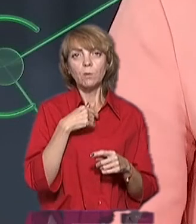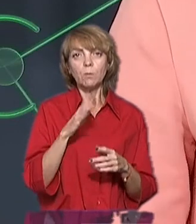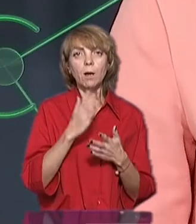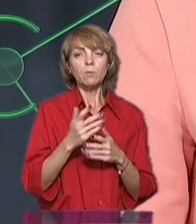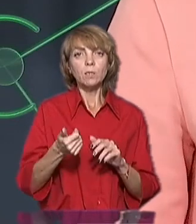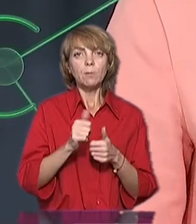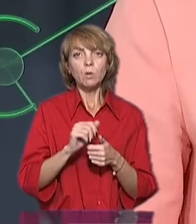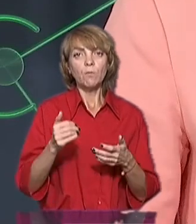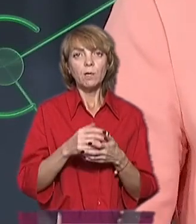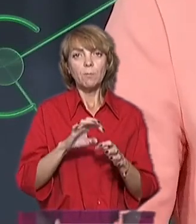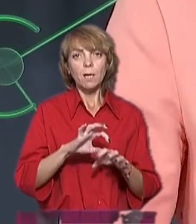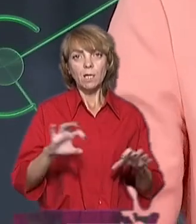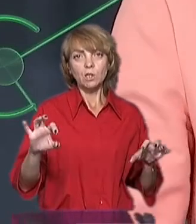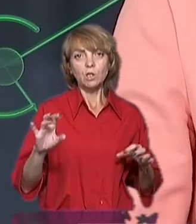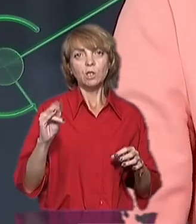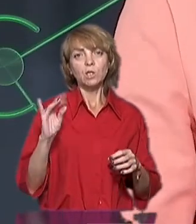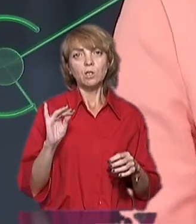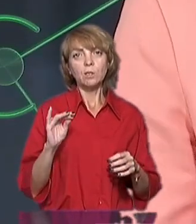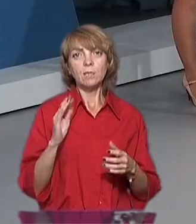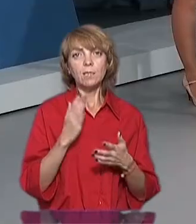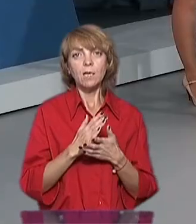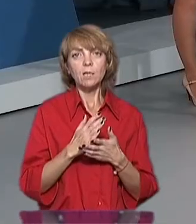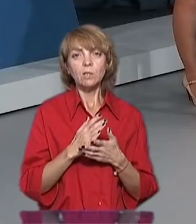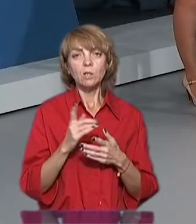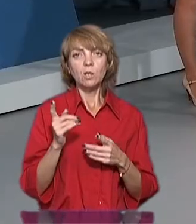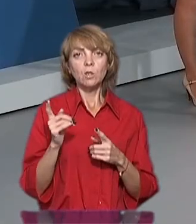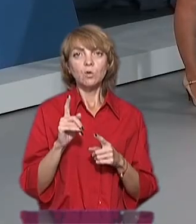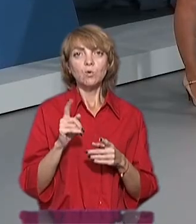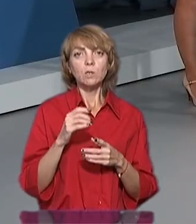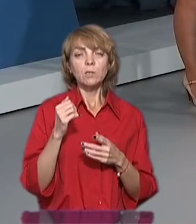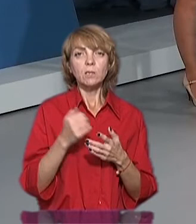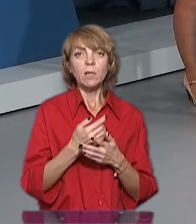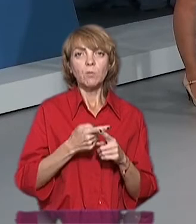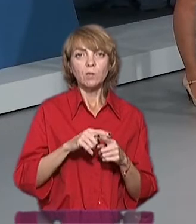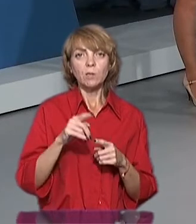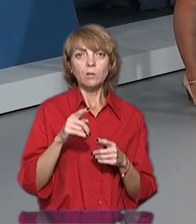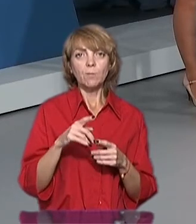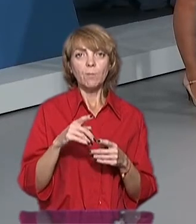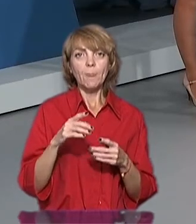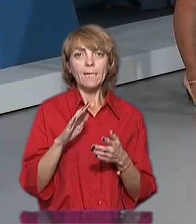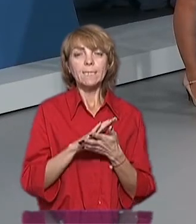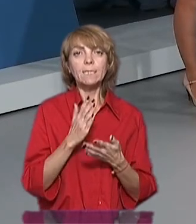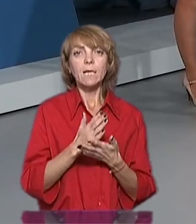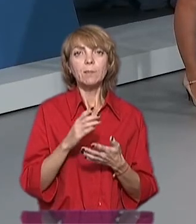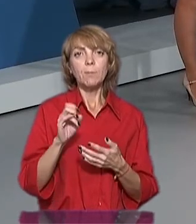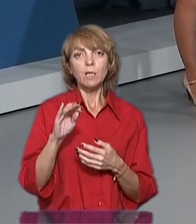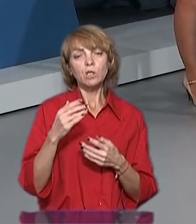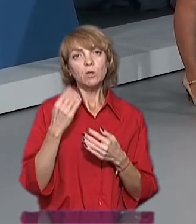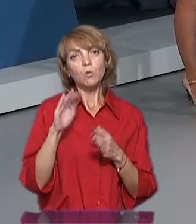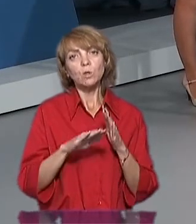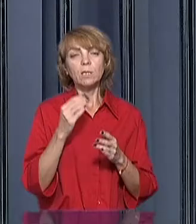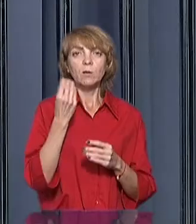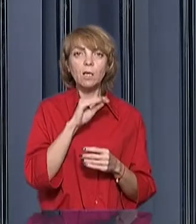і нових мереж? І чи гірше стало цього року перед цим сезоном стан мереж? Чи краще?